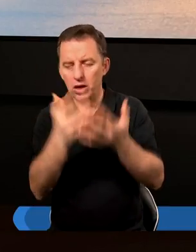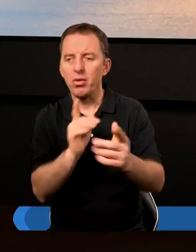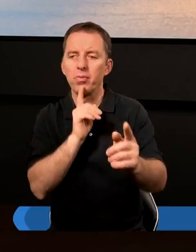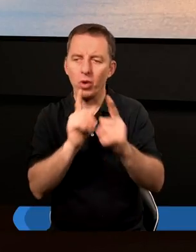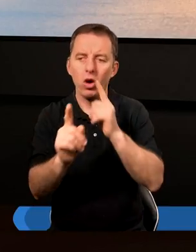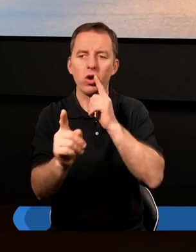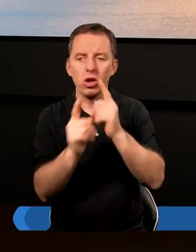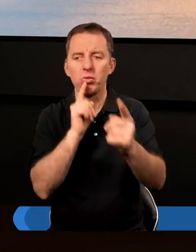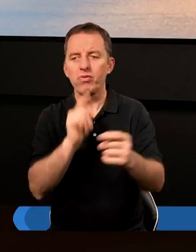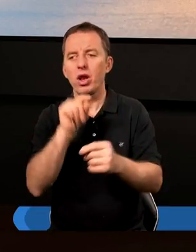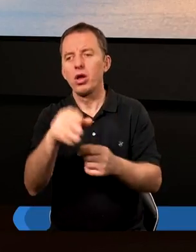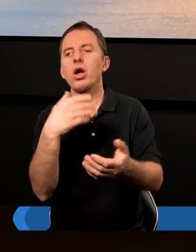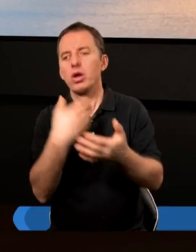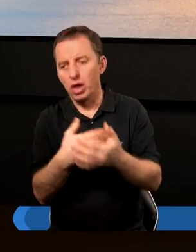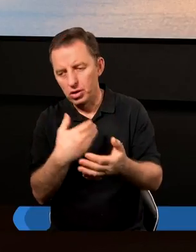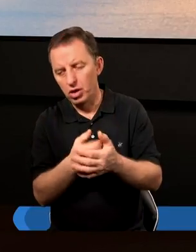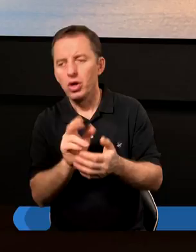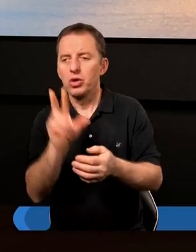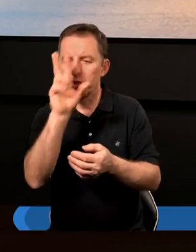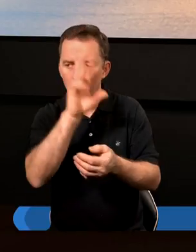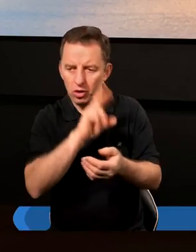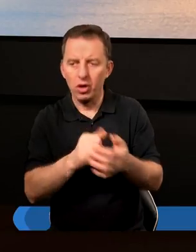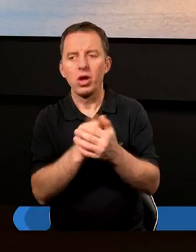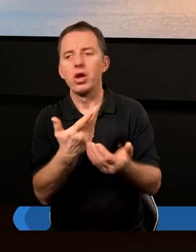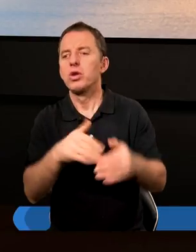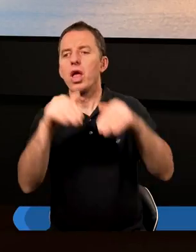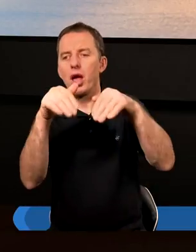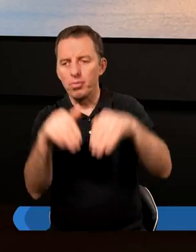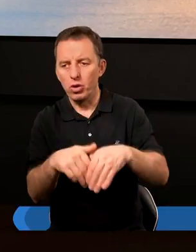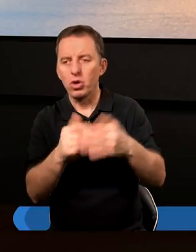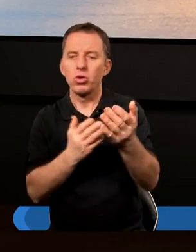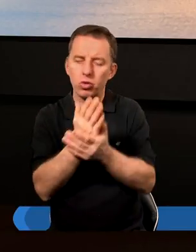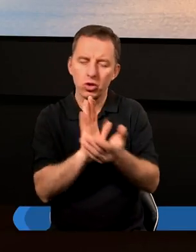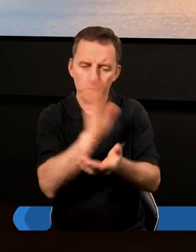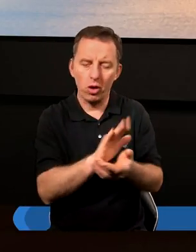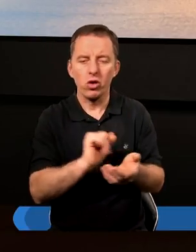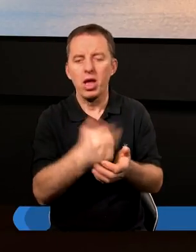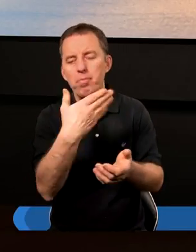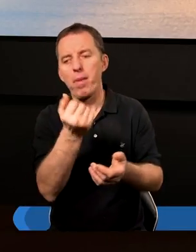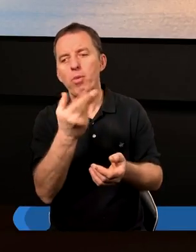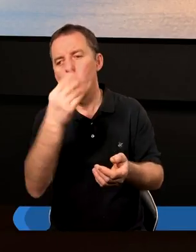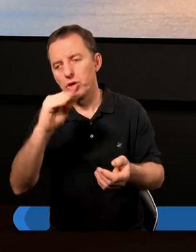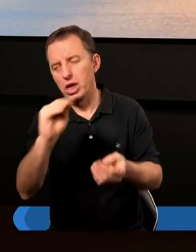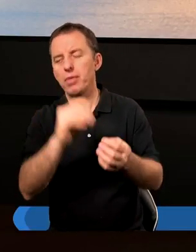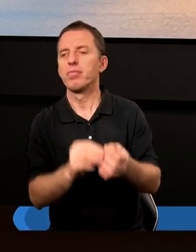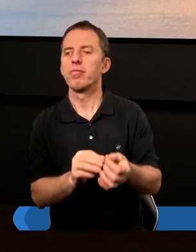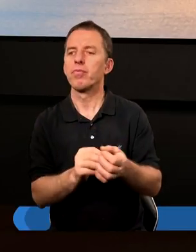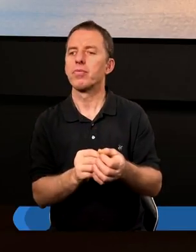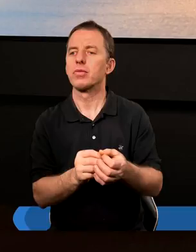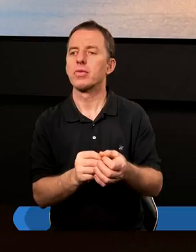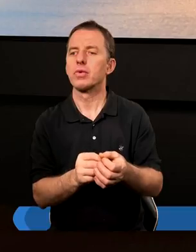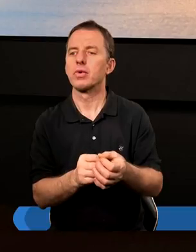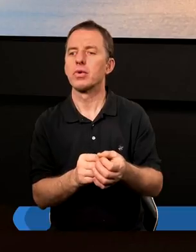żebyśmy porozmawiali o tym, dlaczego rzeczywiście nie można służyć Bogu imamoniem.